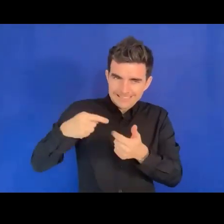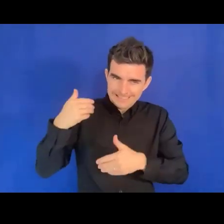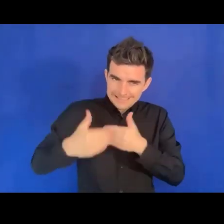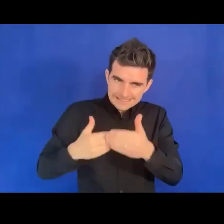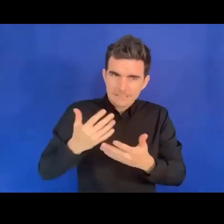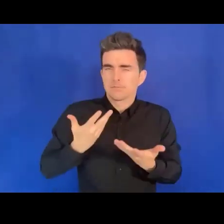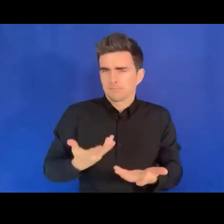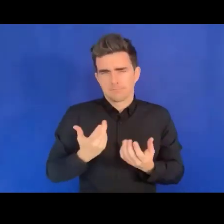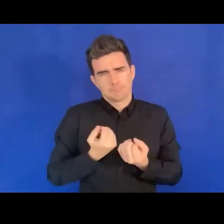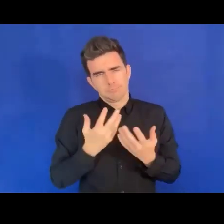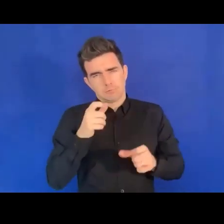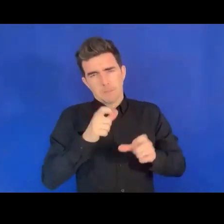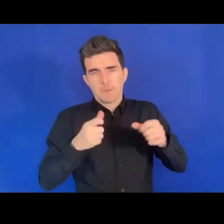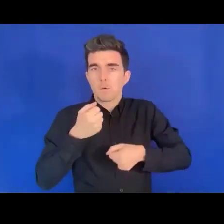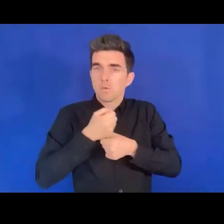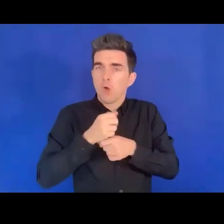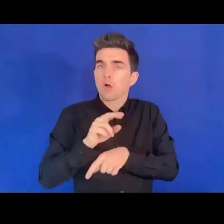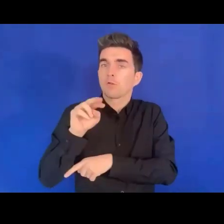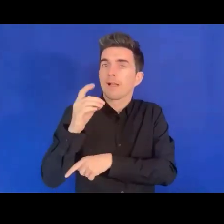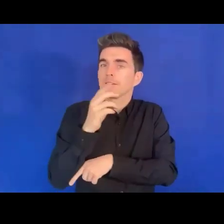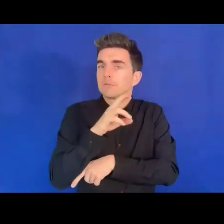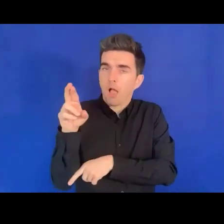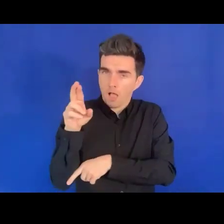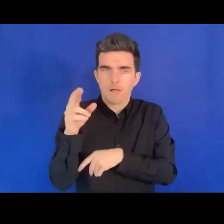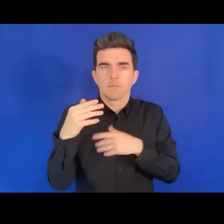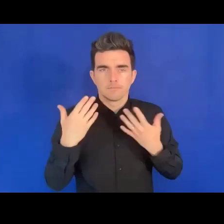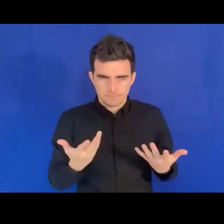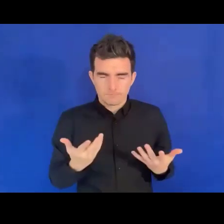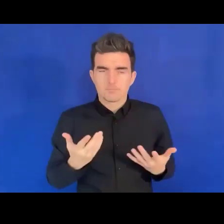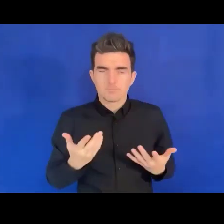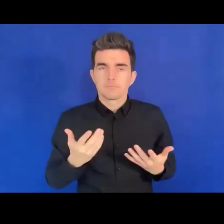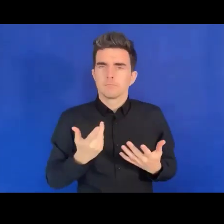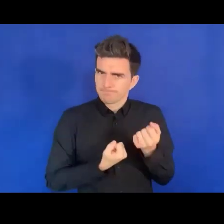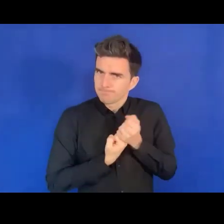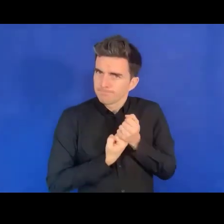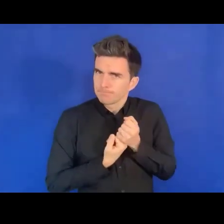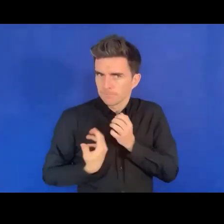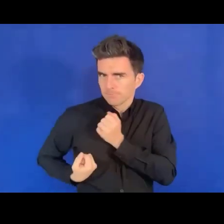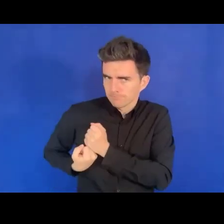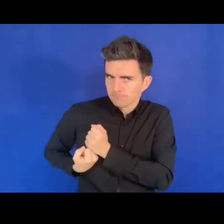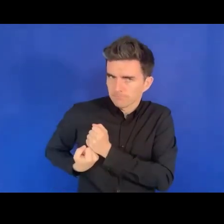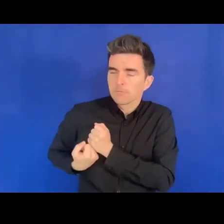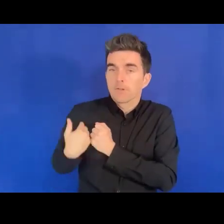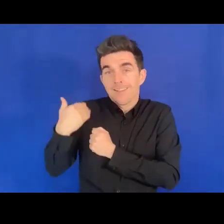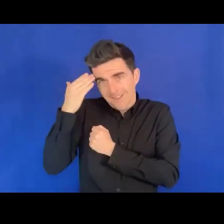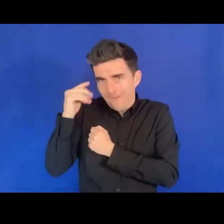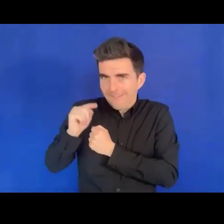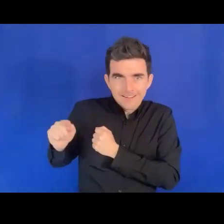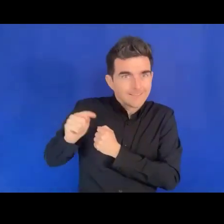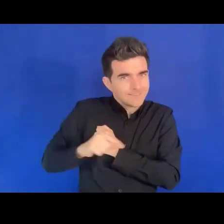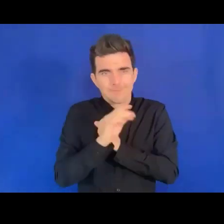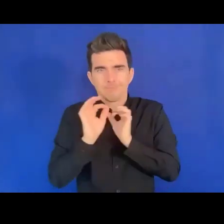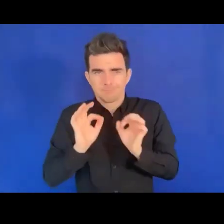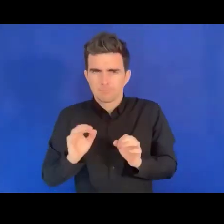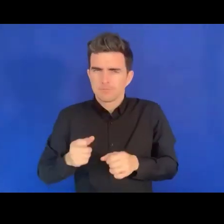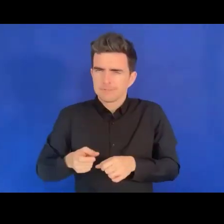'ils travaillent sur plusieurs questions liées aux personnes handicapées. Nous devons alors